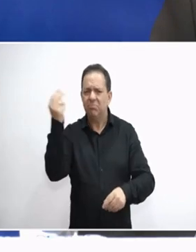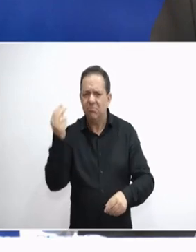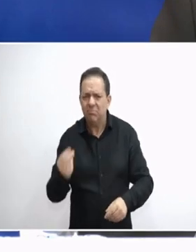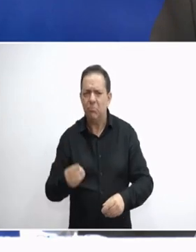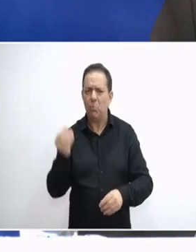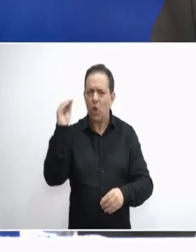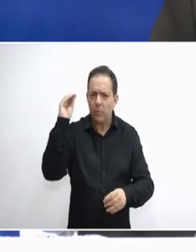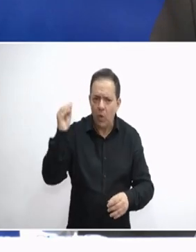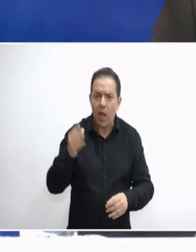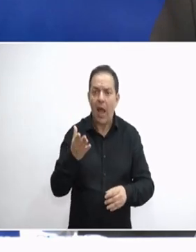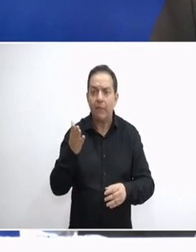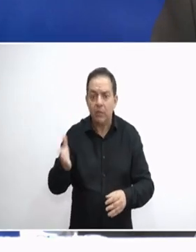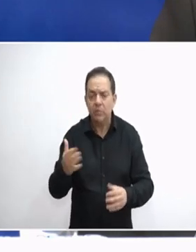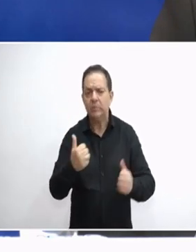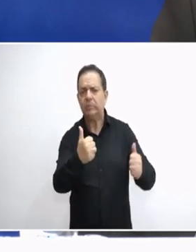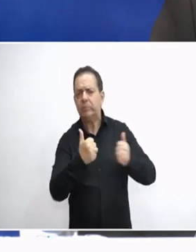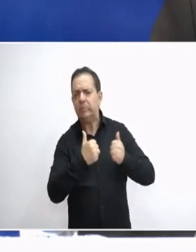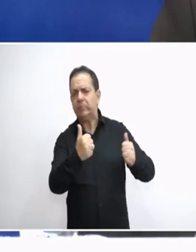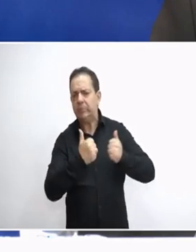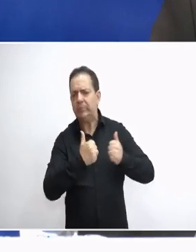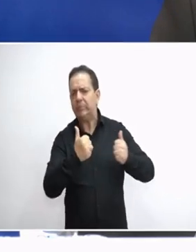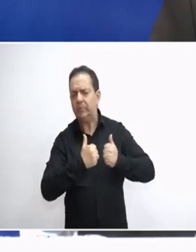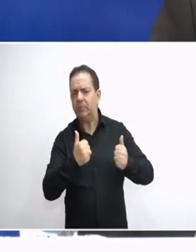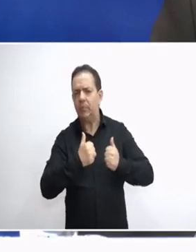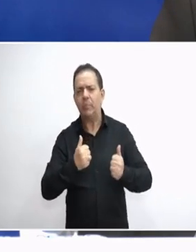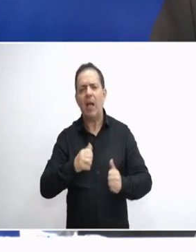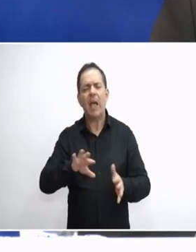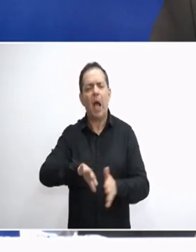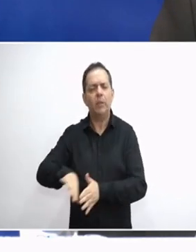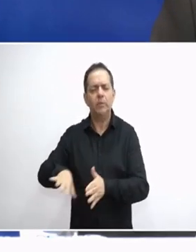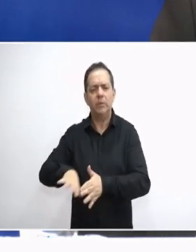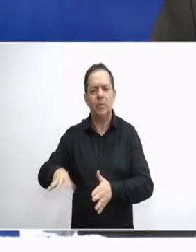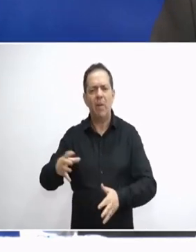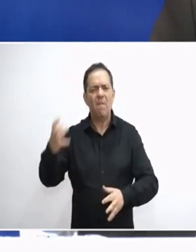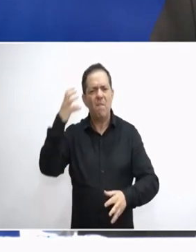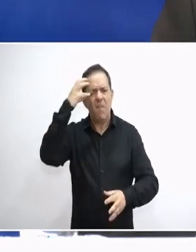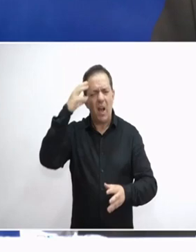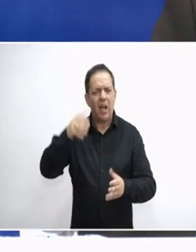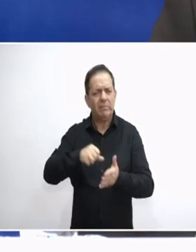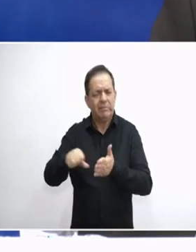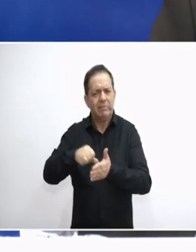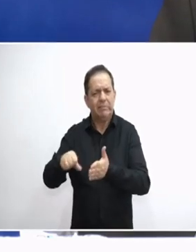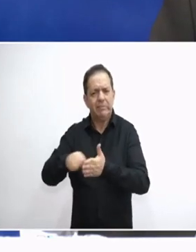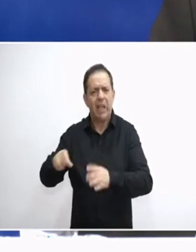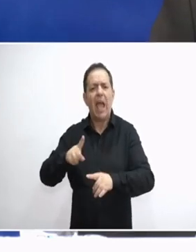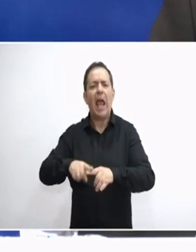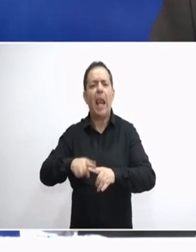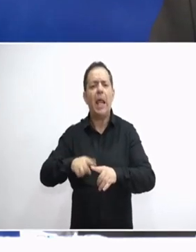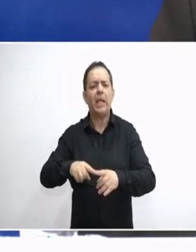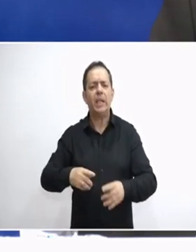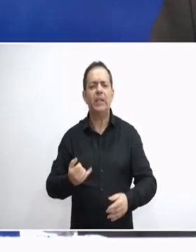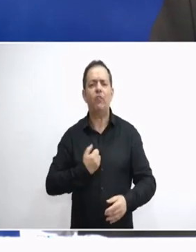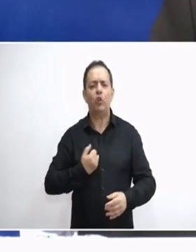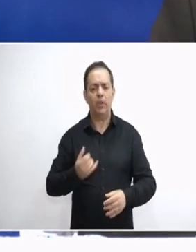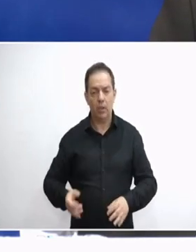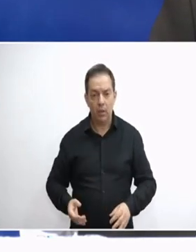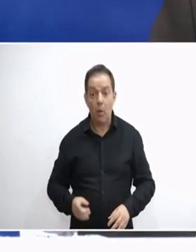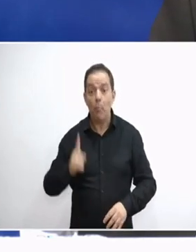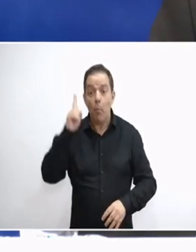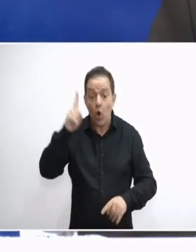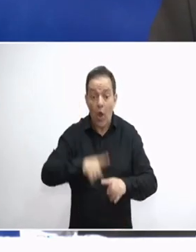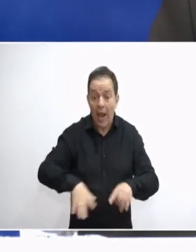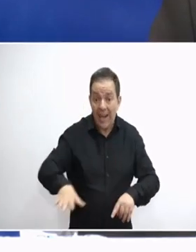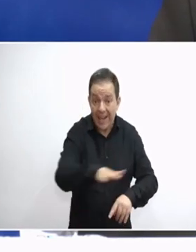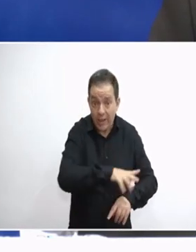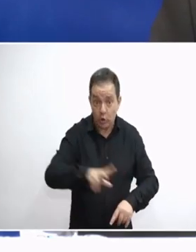Αυτοί πιέζουν και, αν το θέλετε, βάζουν τη λύθη, την αλήθεια του δικαίου, της ίδιας, της ελληνικότητας. Μόνο η Ελλήνο Συνέλευση και κανένας άλλος